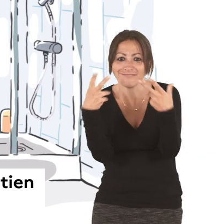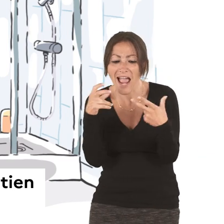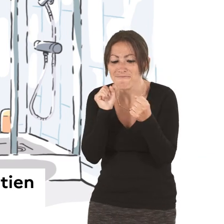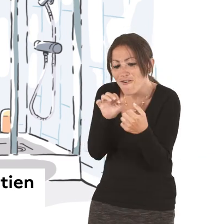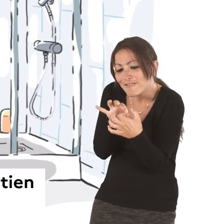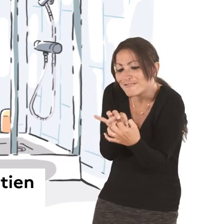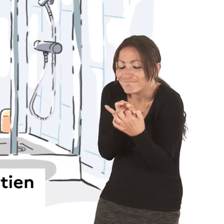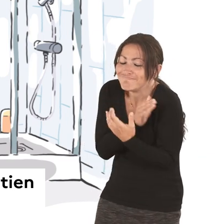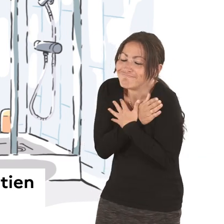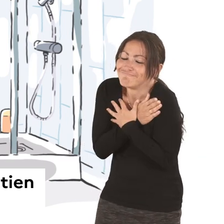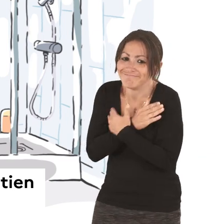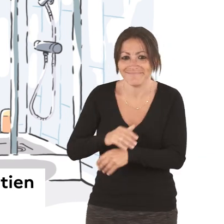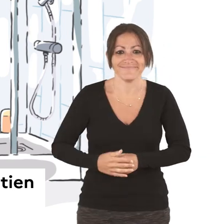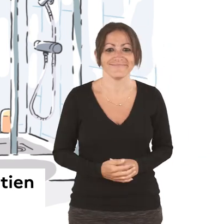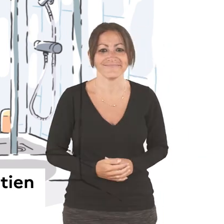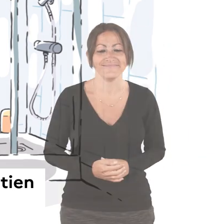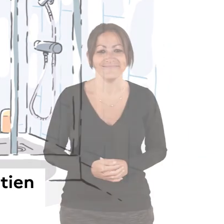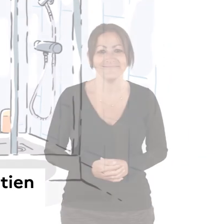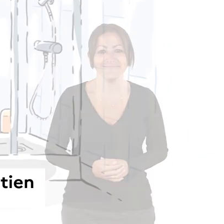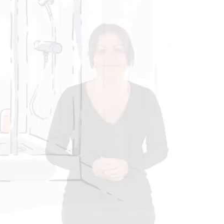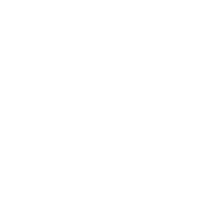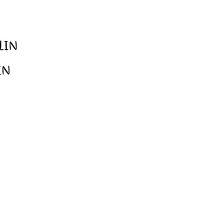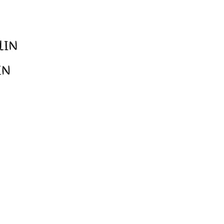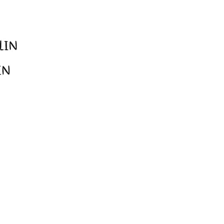Rose pourra aussi compter sur le soutien sans faille de Mimosa.